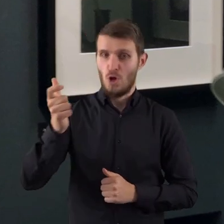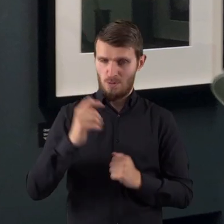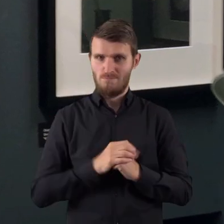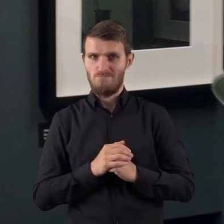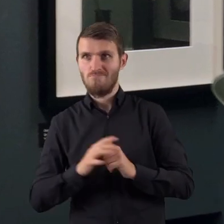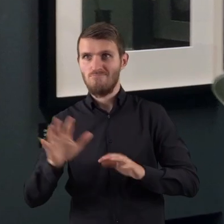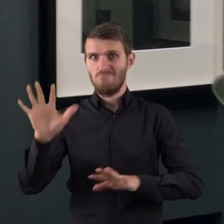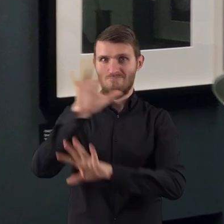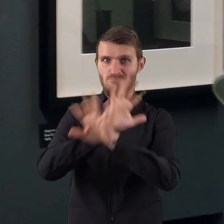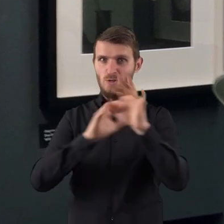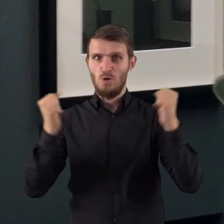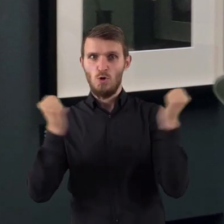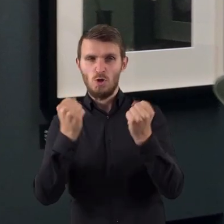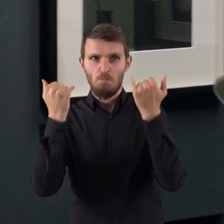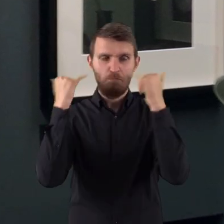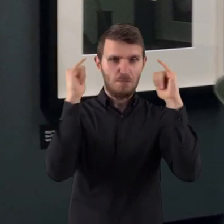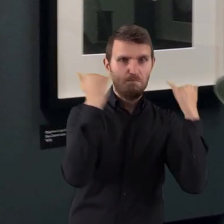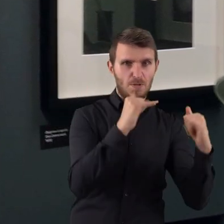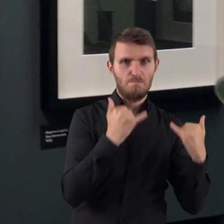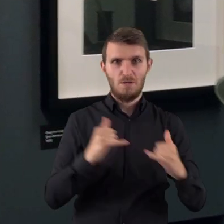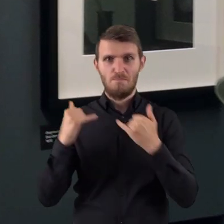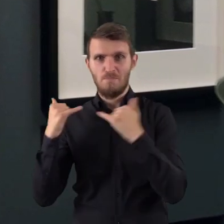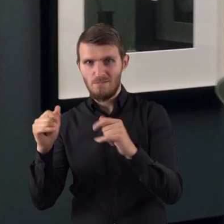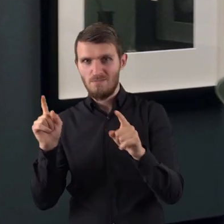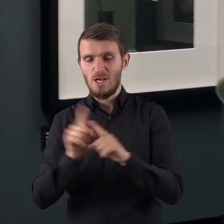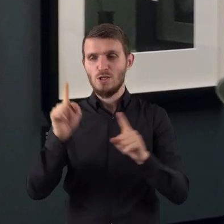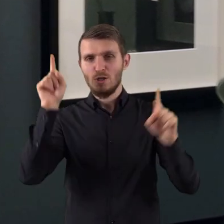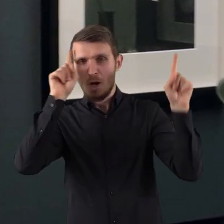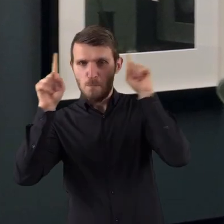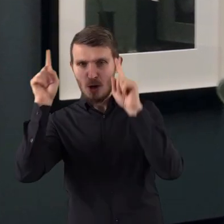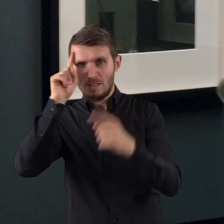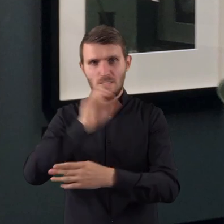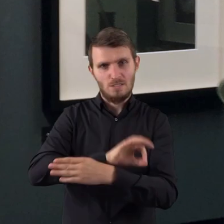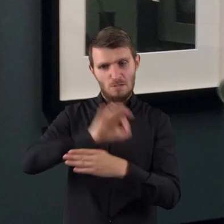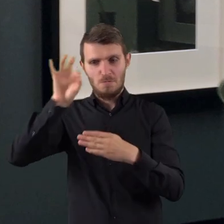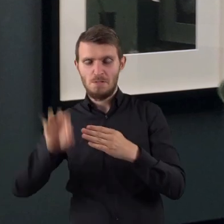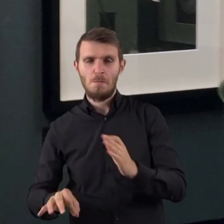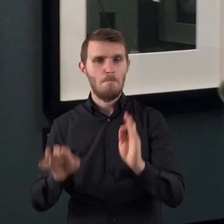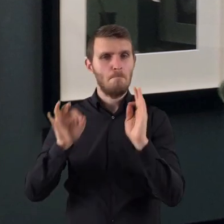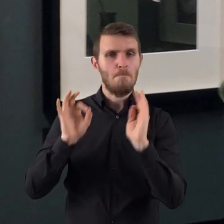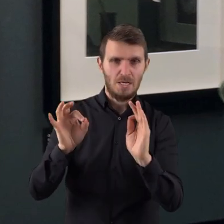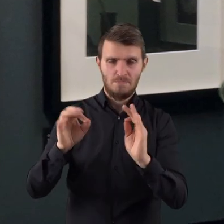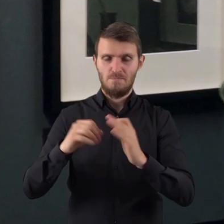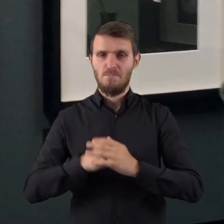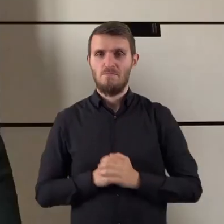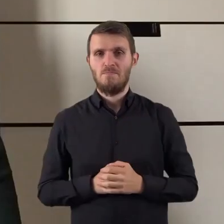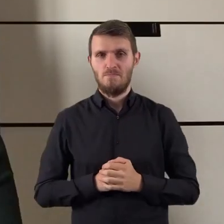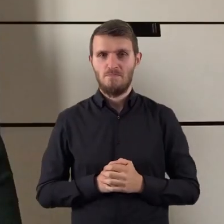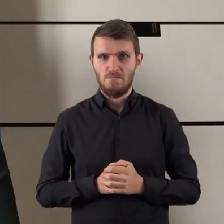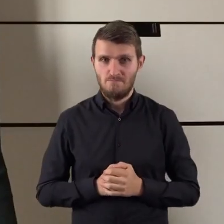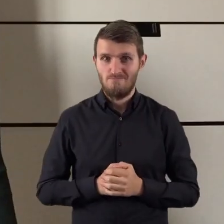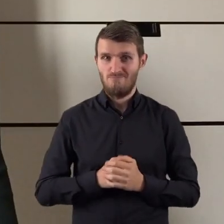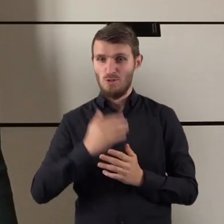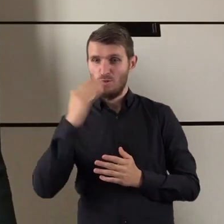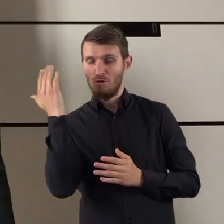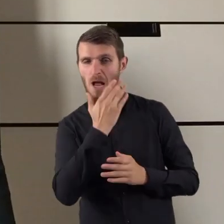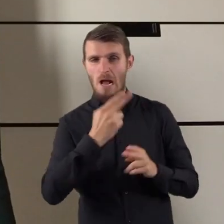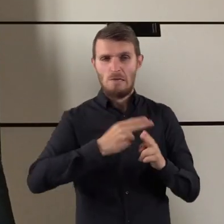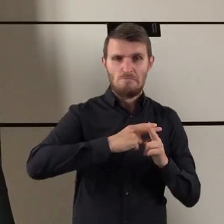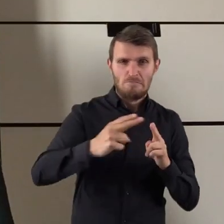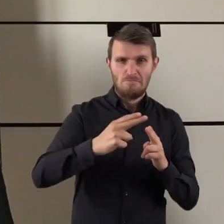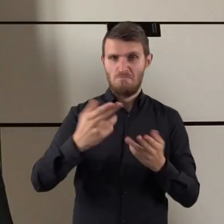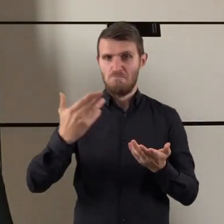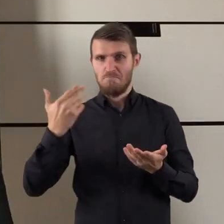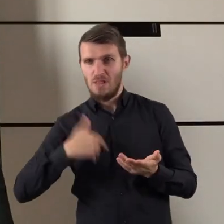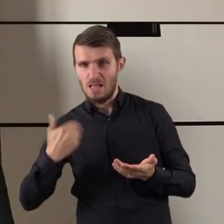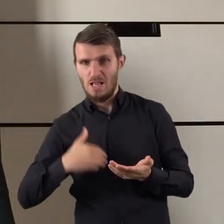uwagę na formę. To mocno skontrastowana i zbiometryzowana kompozycja. Klasyczna czerń i